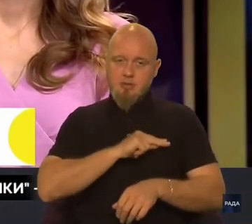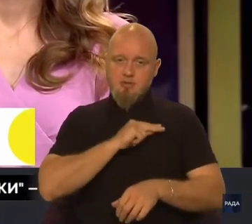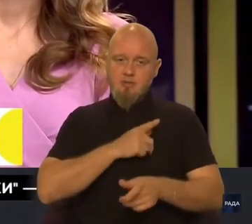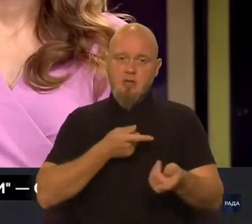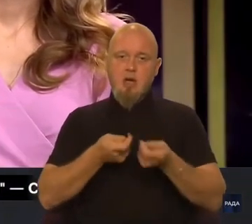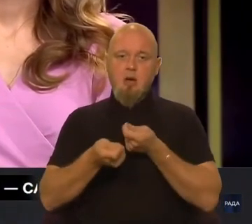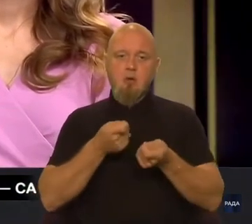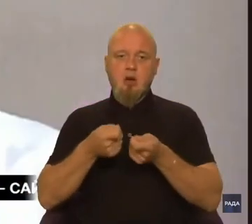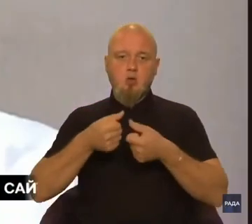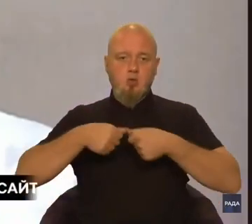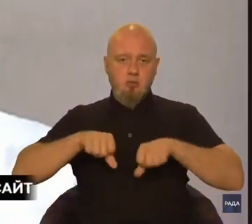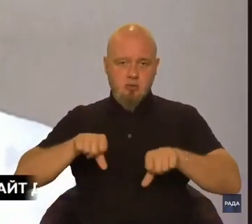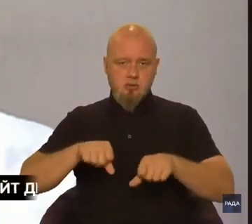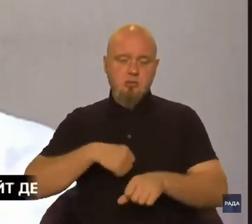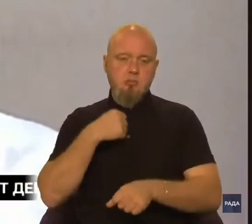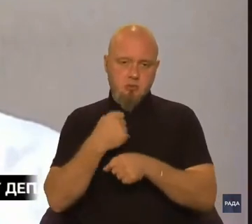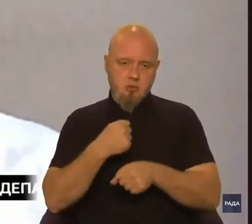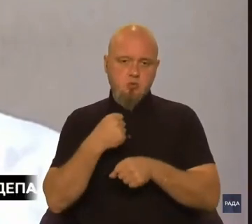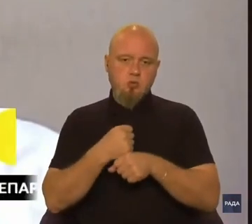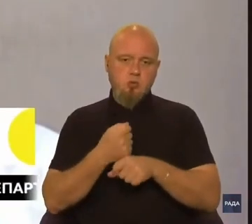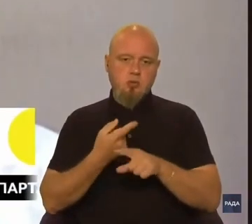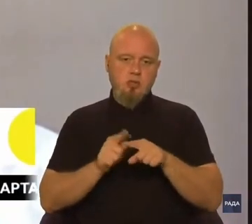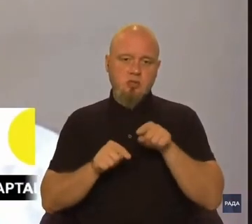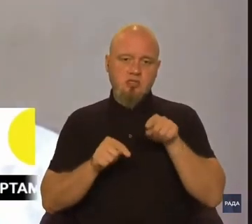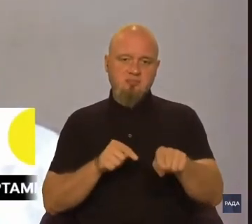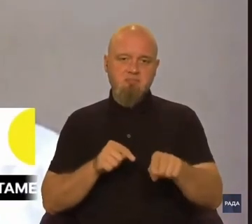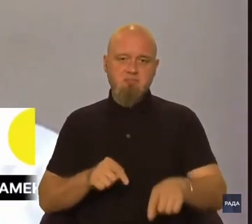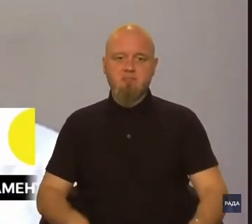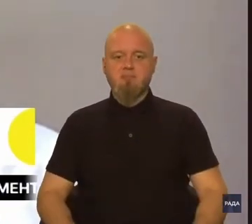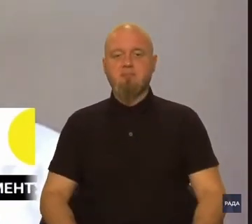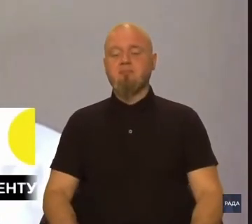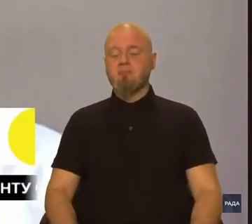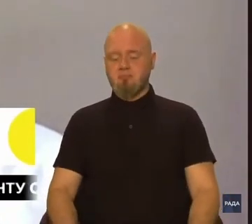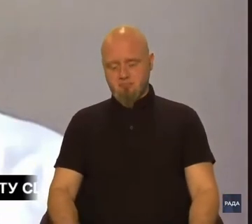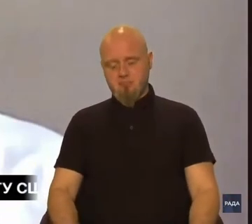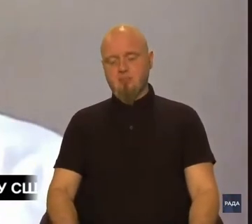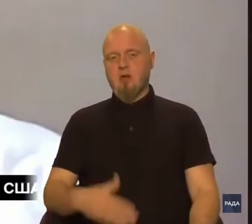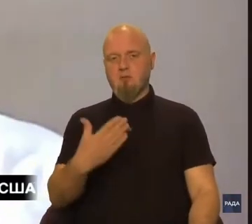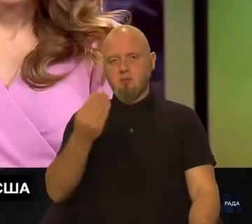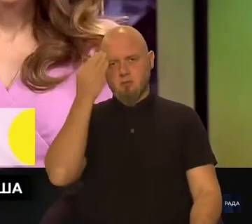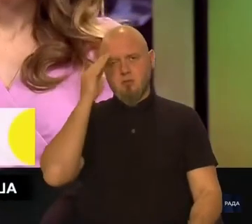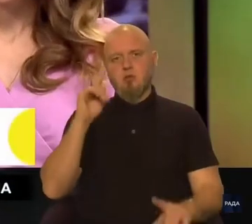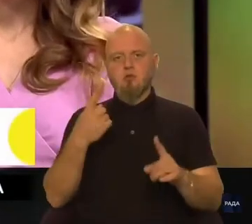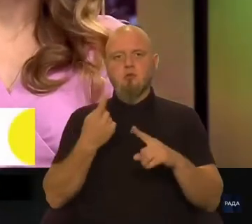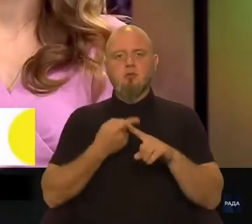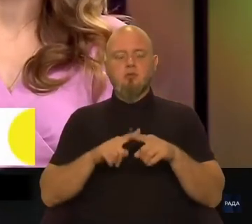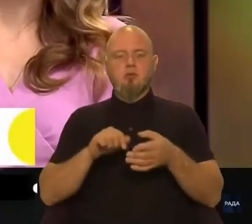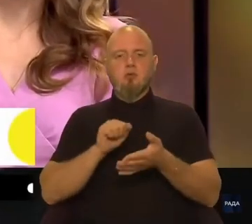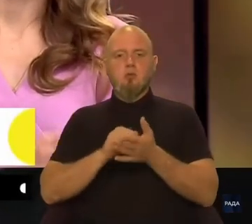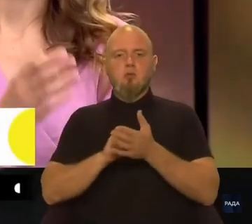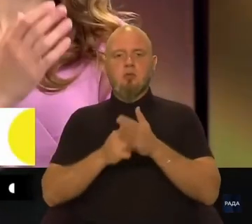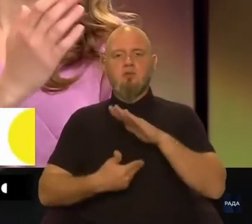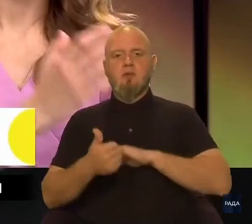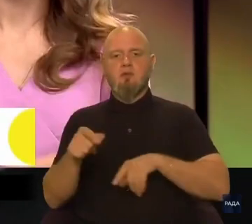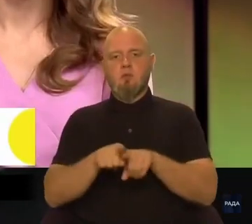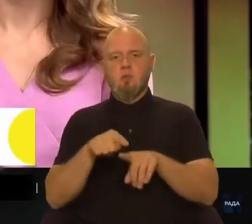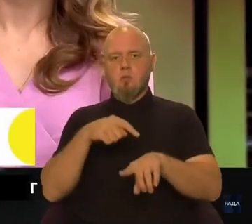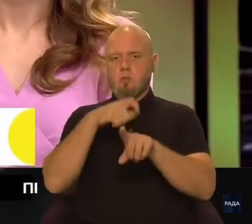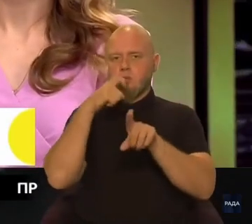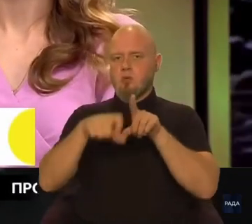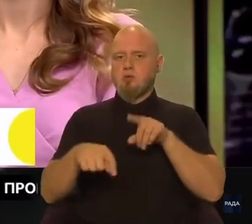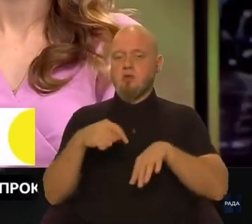комісії працюють. На вашу думку, чому цей документ викликав таку реакцію?